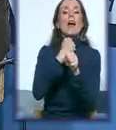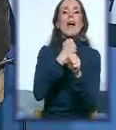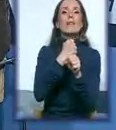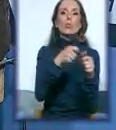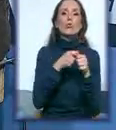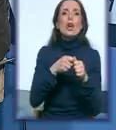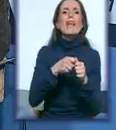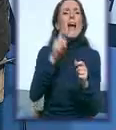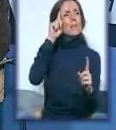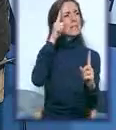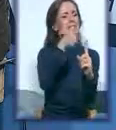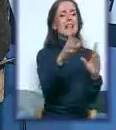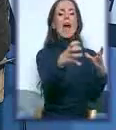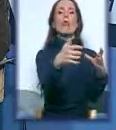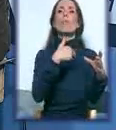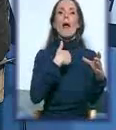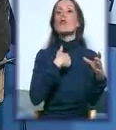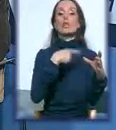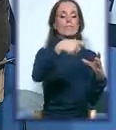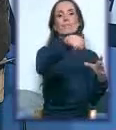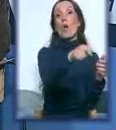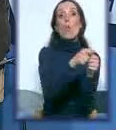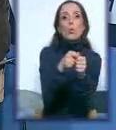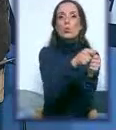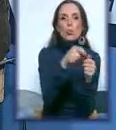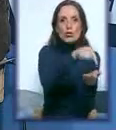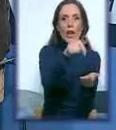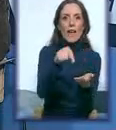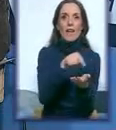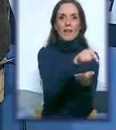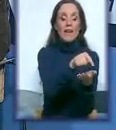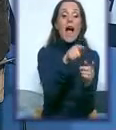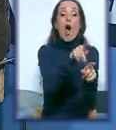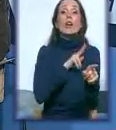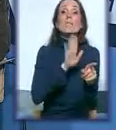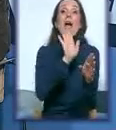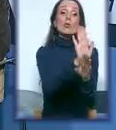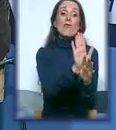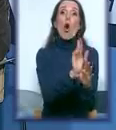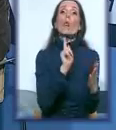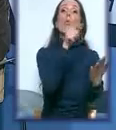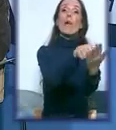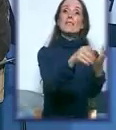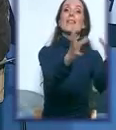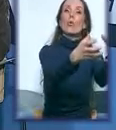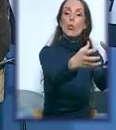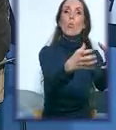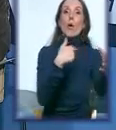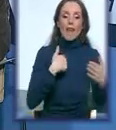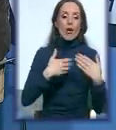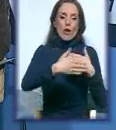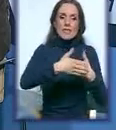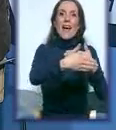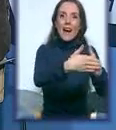su udruženje. A udruženje opet imaju svoju ciljnu grupu i mislimo da u tako jednoj saradnji možemo da unapredimo